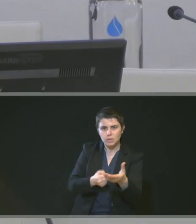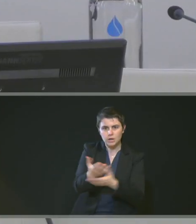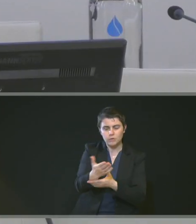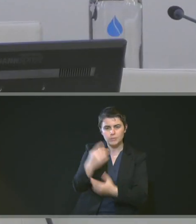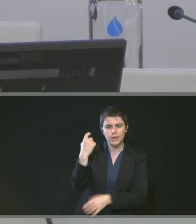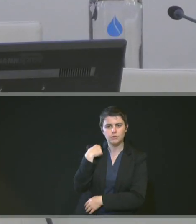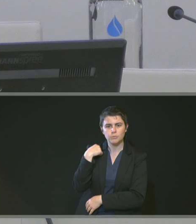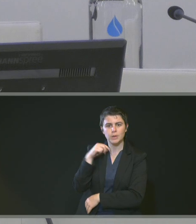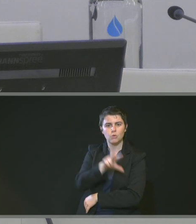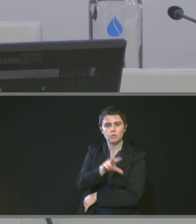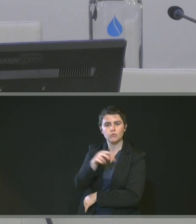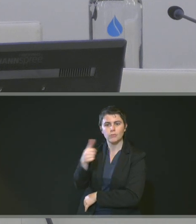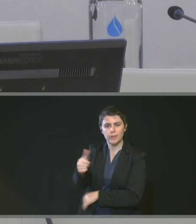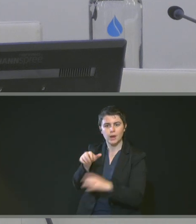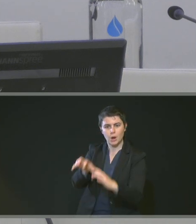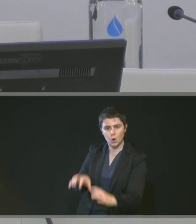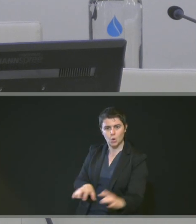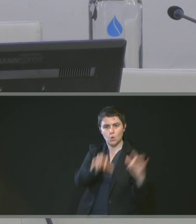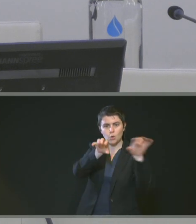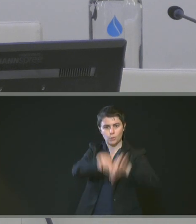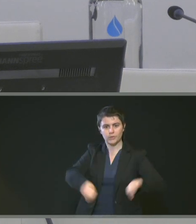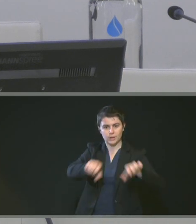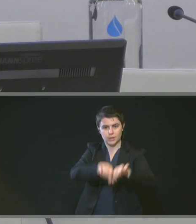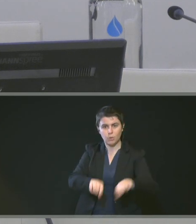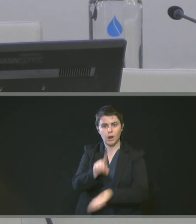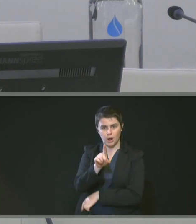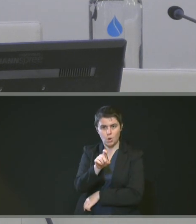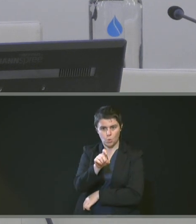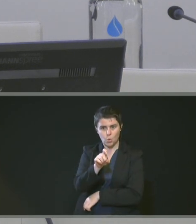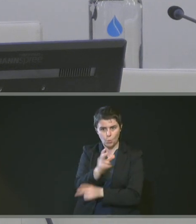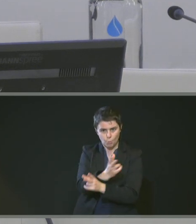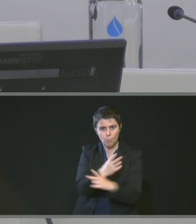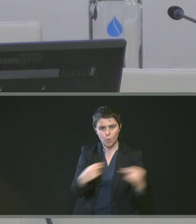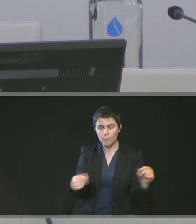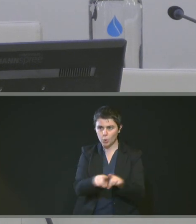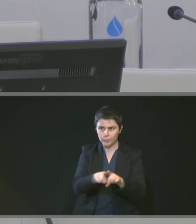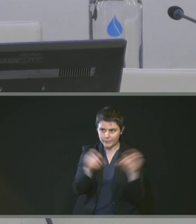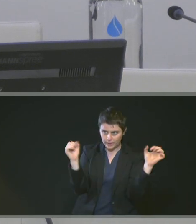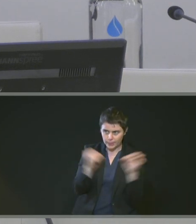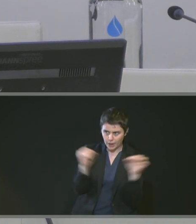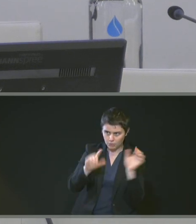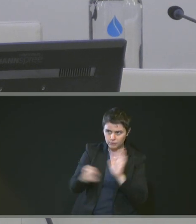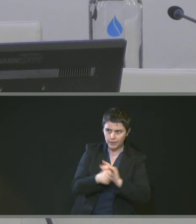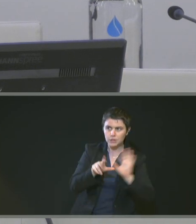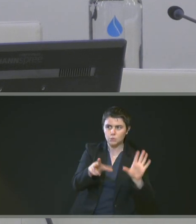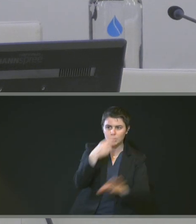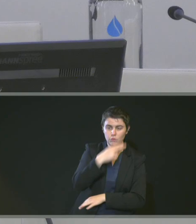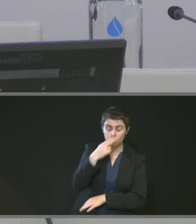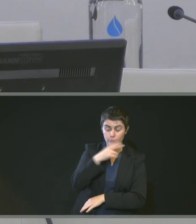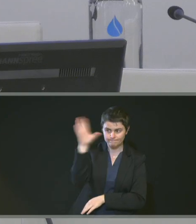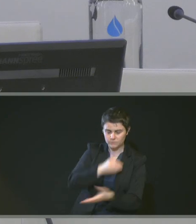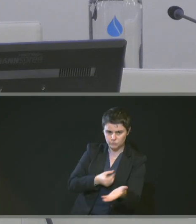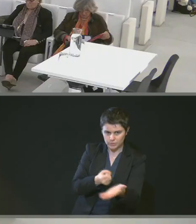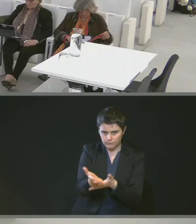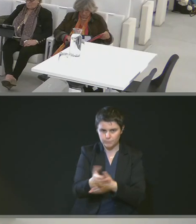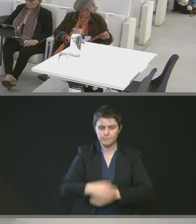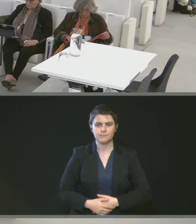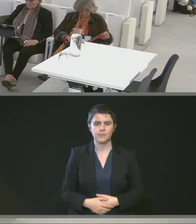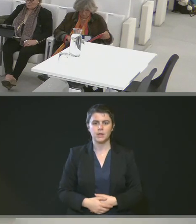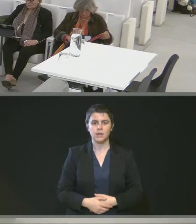Il y a eu un avis favorable du Conseil d'exploitation des Régies de et de l'assainissement également en date du 8 novembre. Il fallait le préciser aussi.